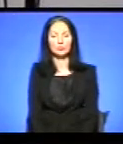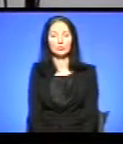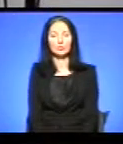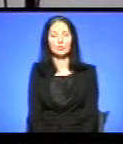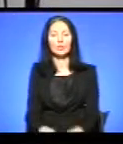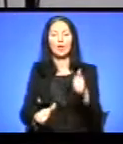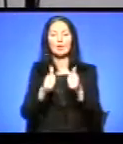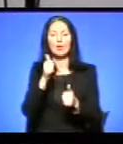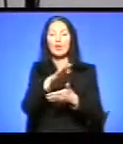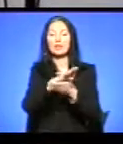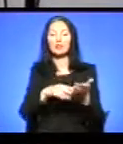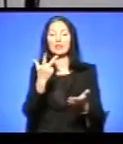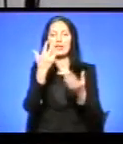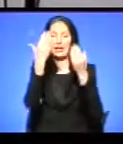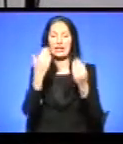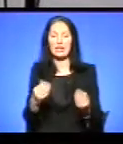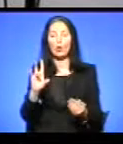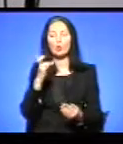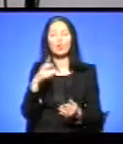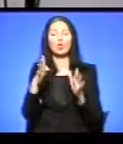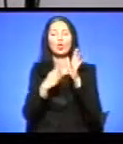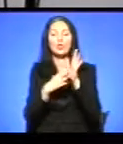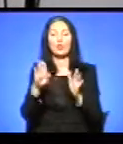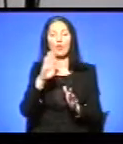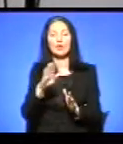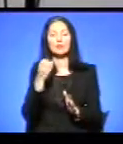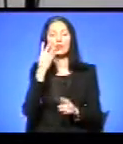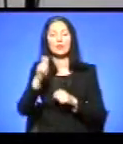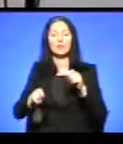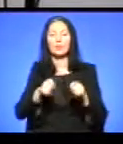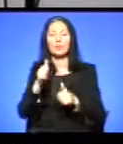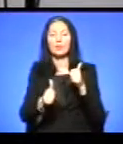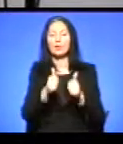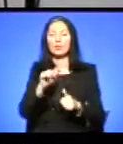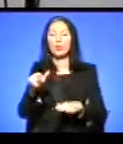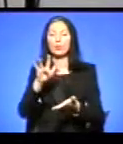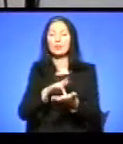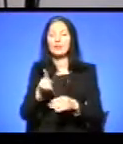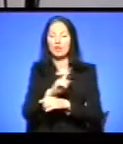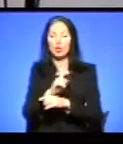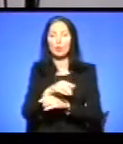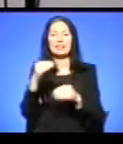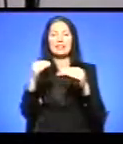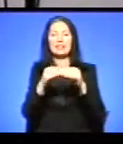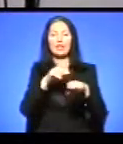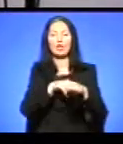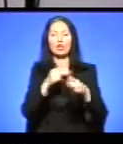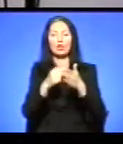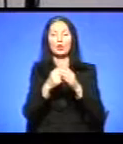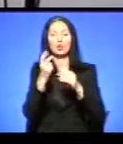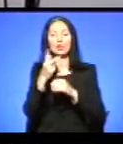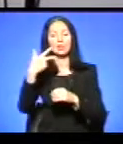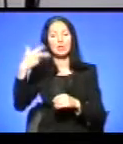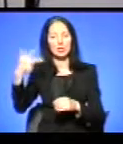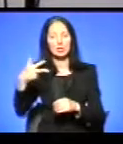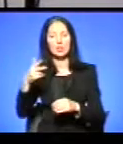Змагання триватимуть три дні. У неділю 9 вересня, коли велосипедисти змагатимуться у Тернополі, з 10 години до 13.30